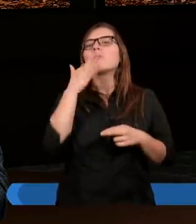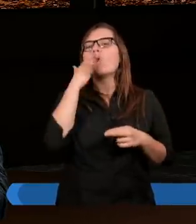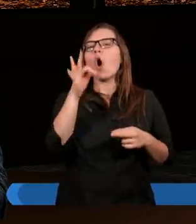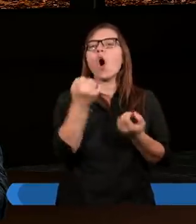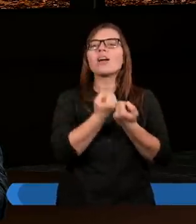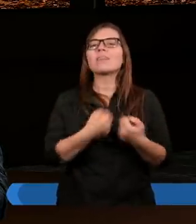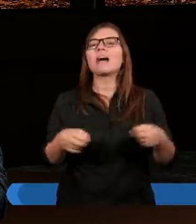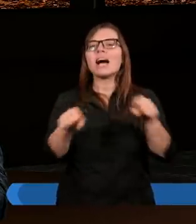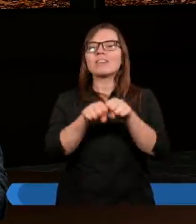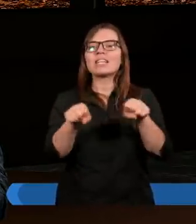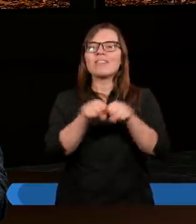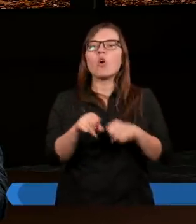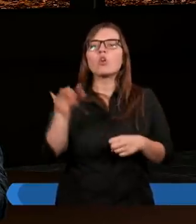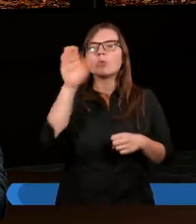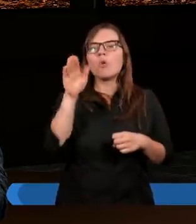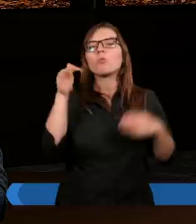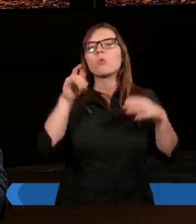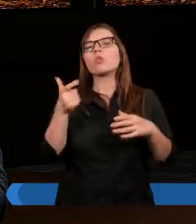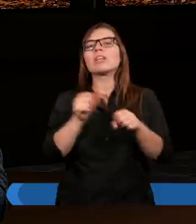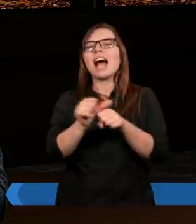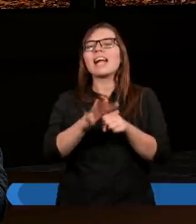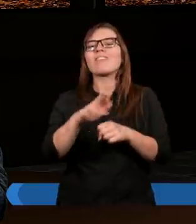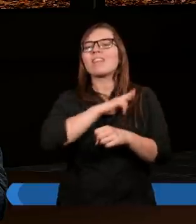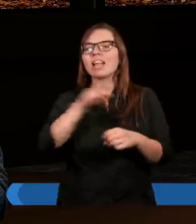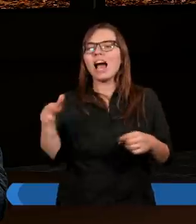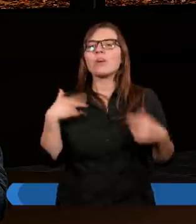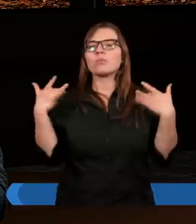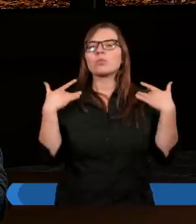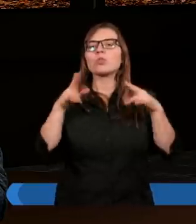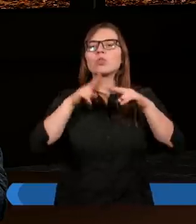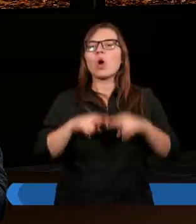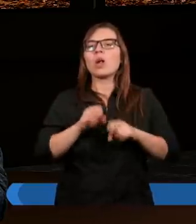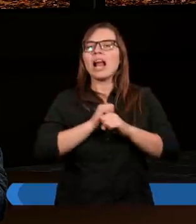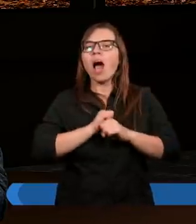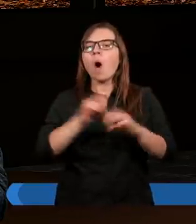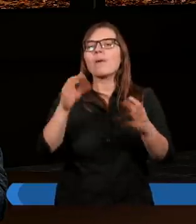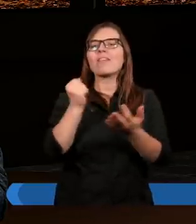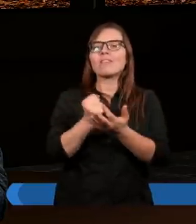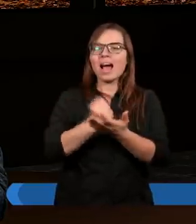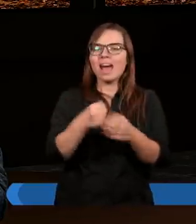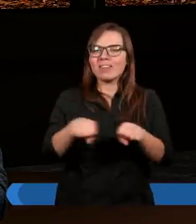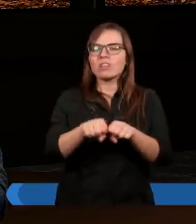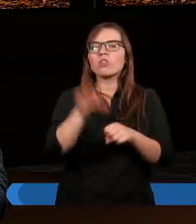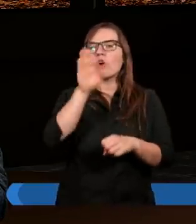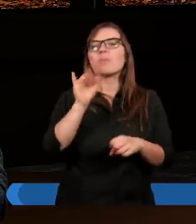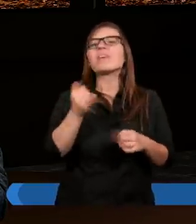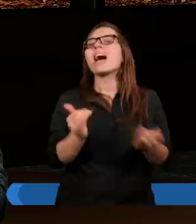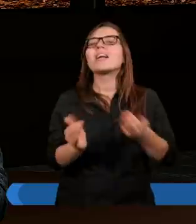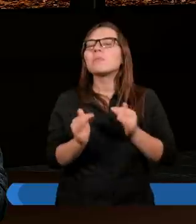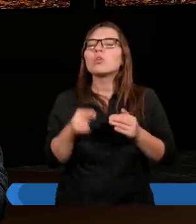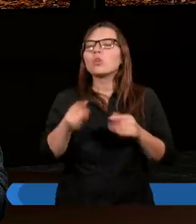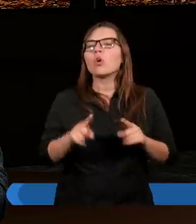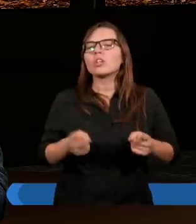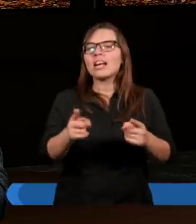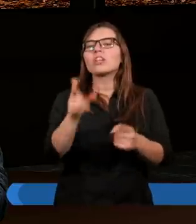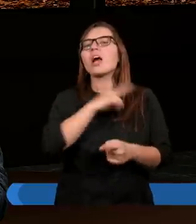sprawiedliwości Bożej, że coś może zaistnieć w naszym życiu. Została objawiona ta sprawiedliwość Boża i w jaki sposób to się